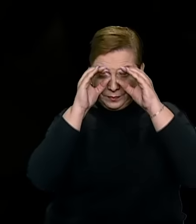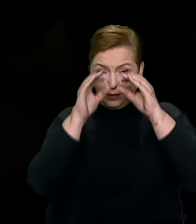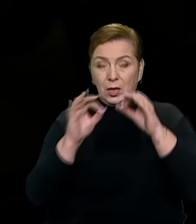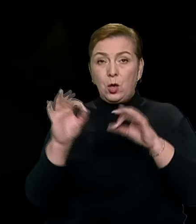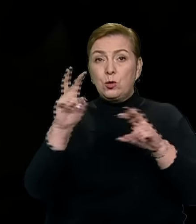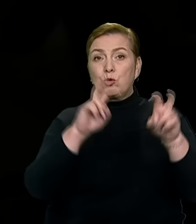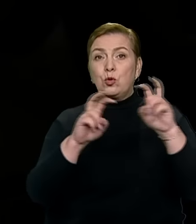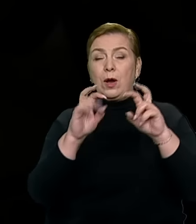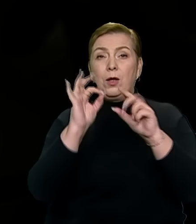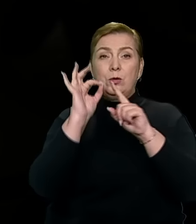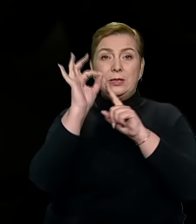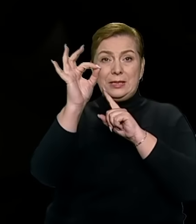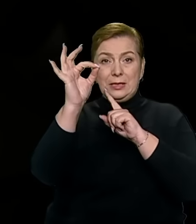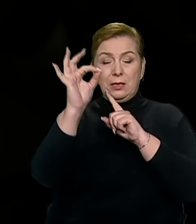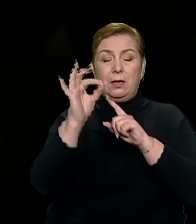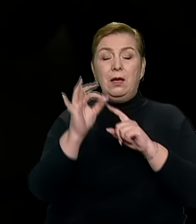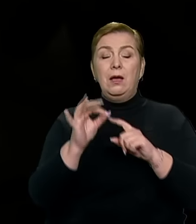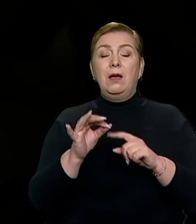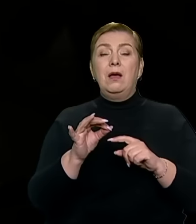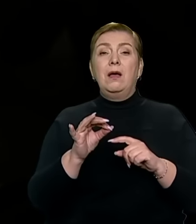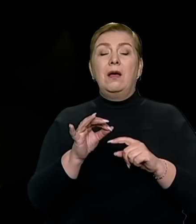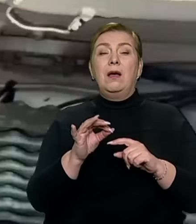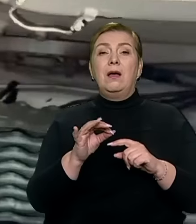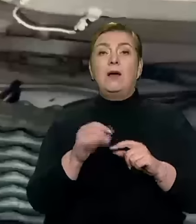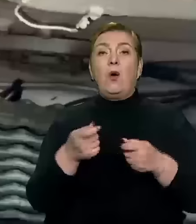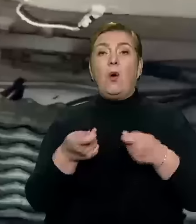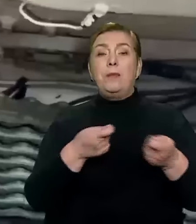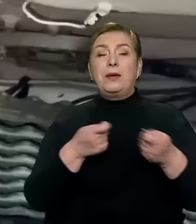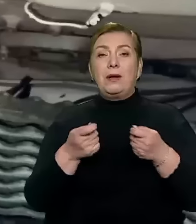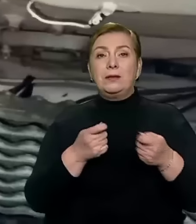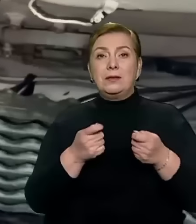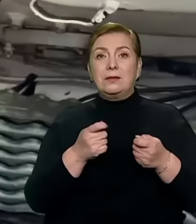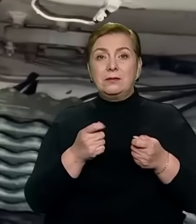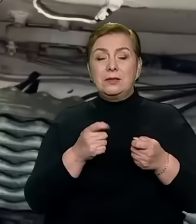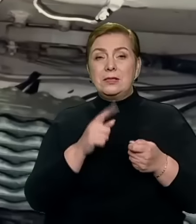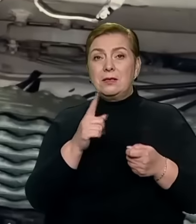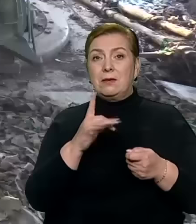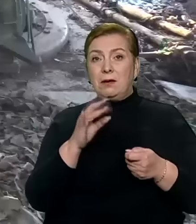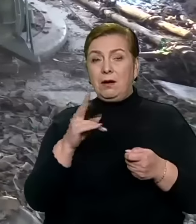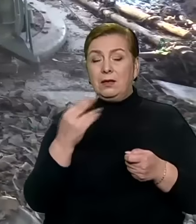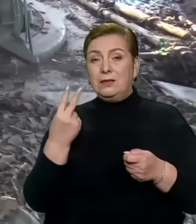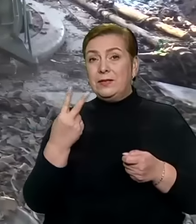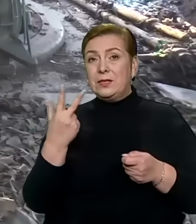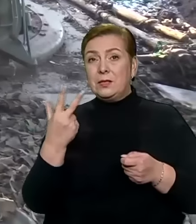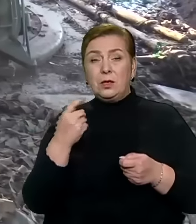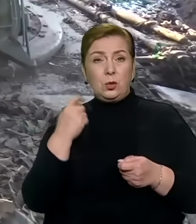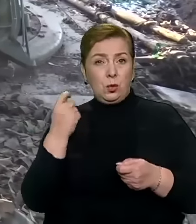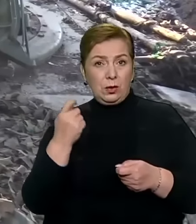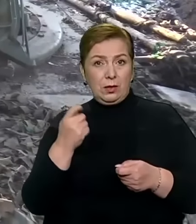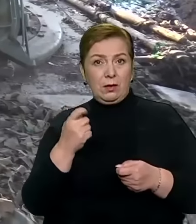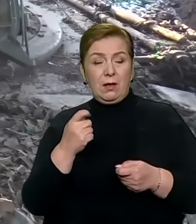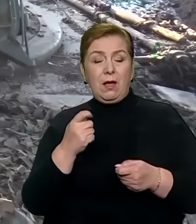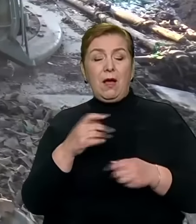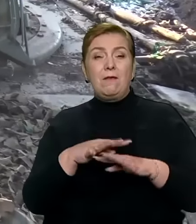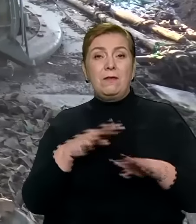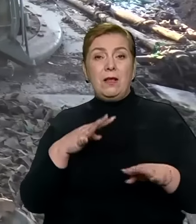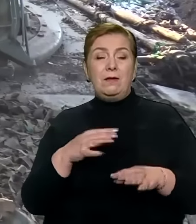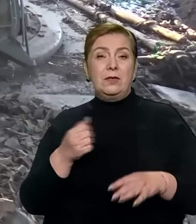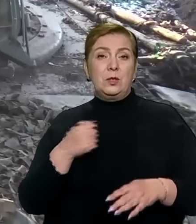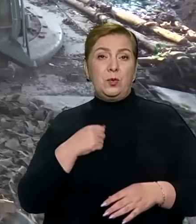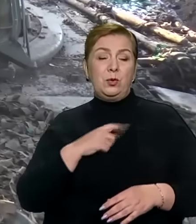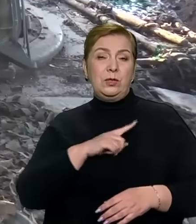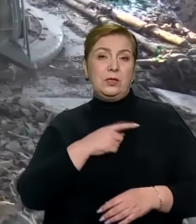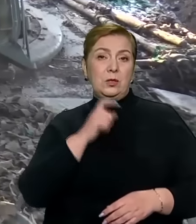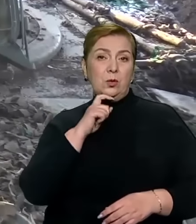На команду до роботи очікує оператор ЗРК Станіслав. Хлопцю 22 роки. У лавах Збройних сил України близько 5 років.